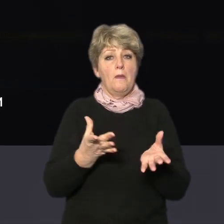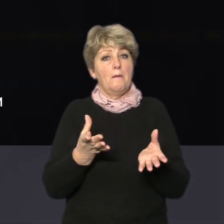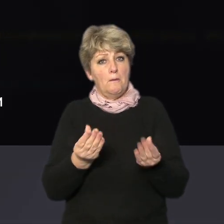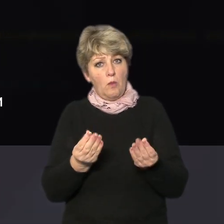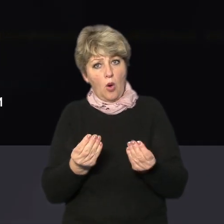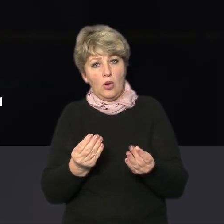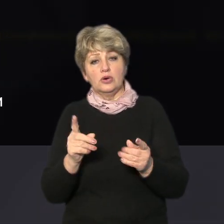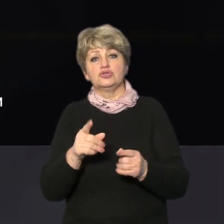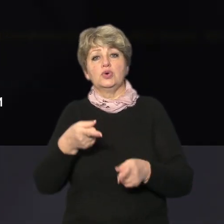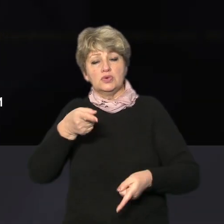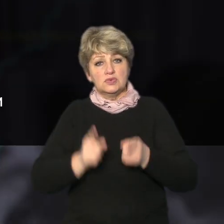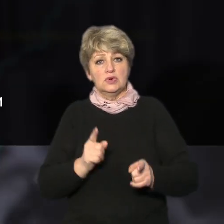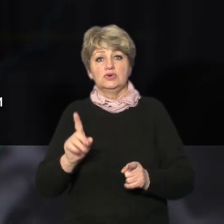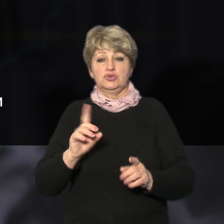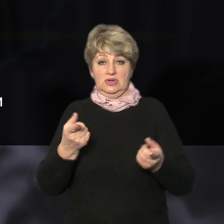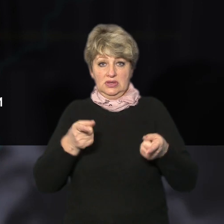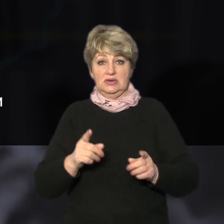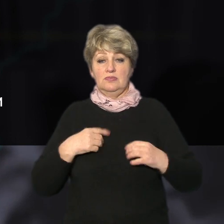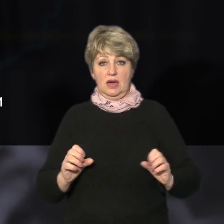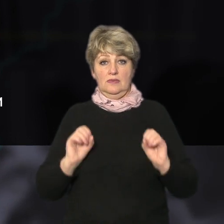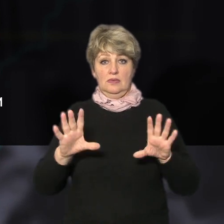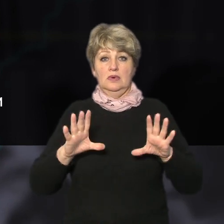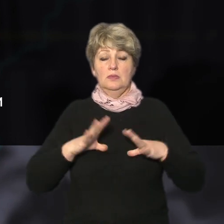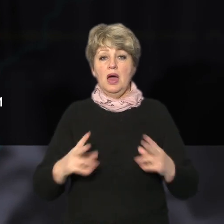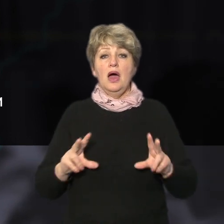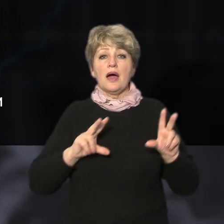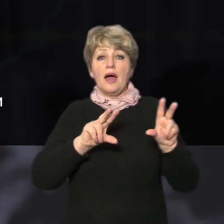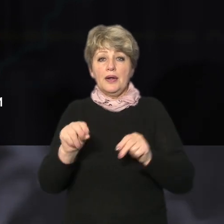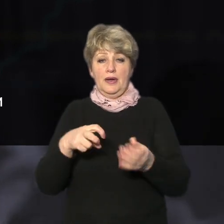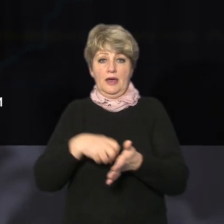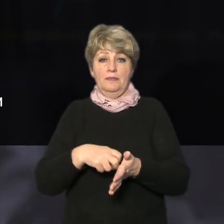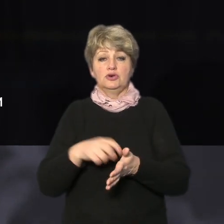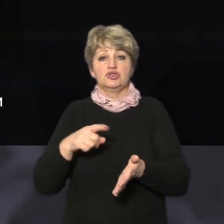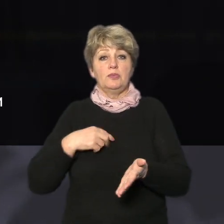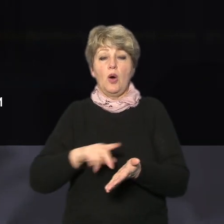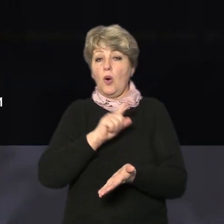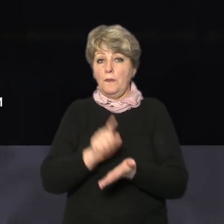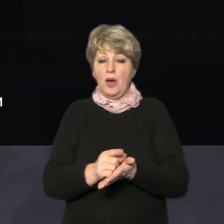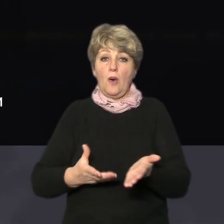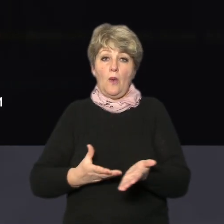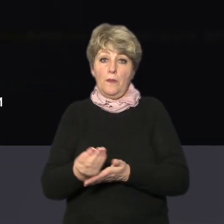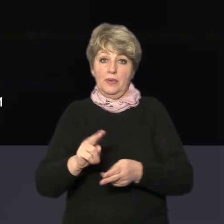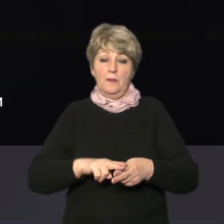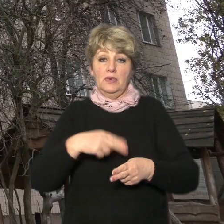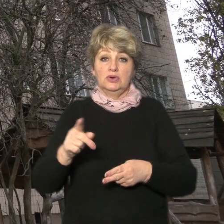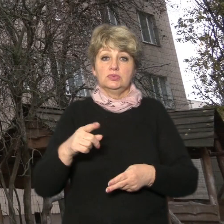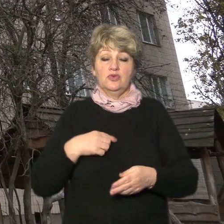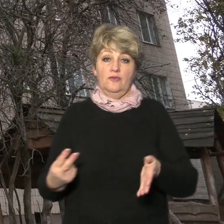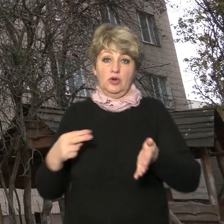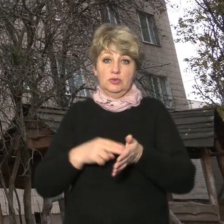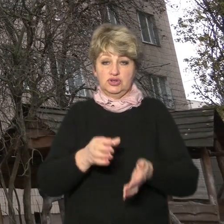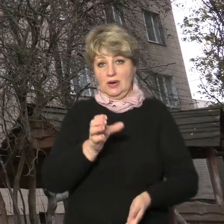завірять що ми їм дійсно його здавали гарантійний лист що ми зоб'язуємося оплатити борги щоб вони нам включили опалення